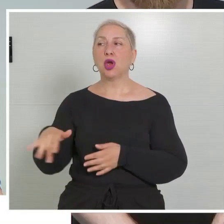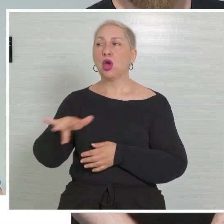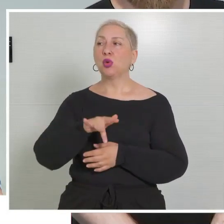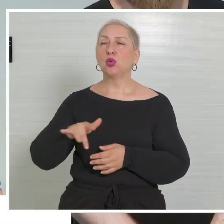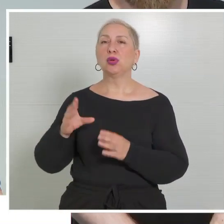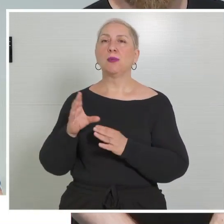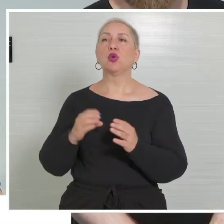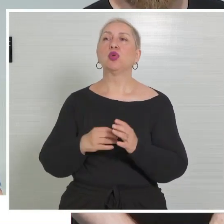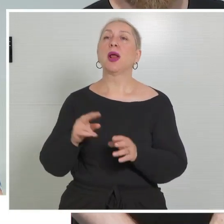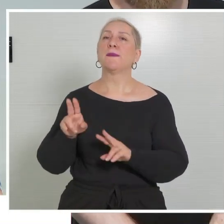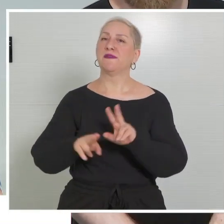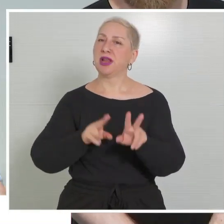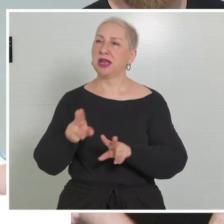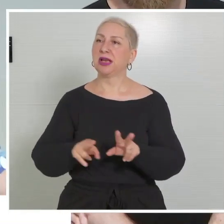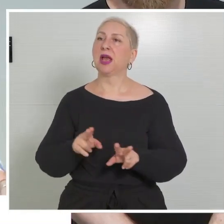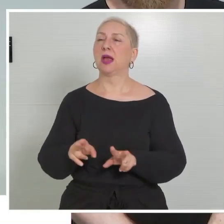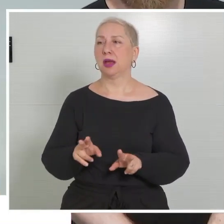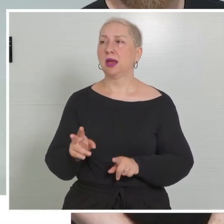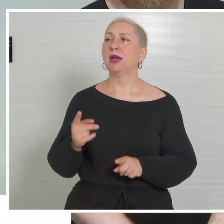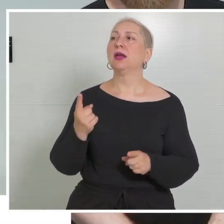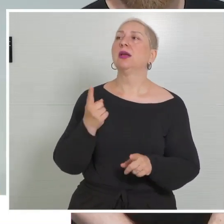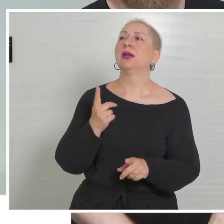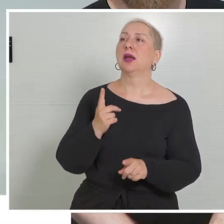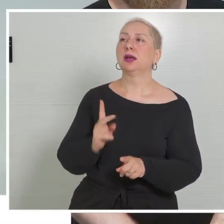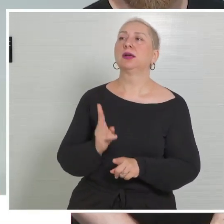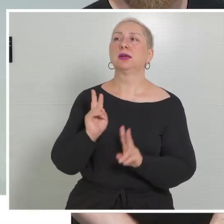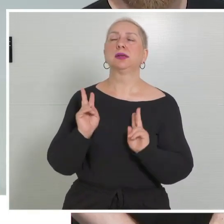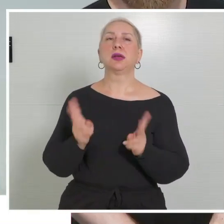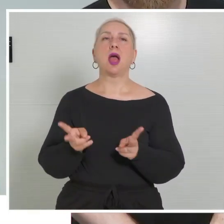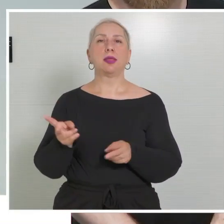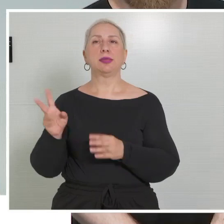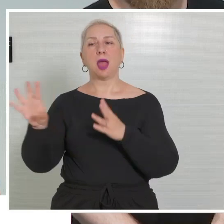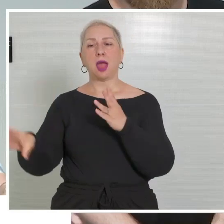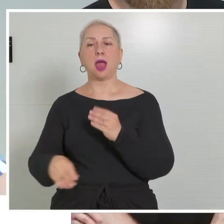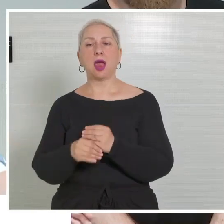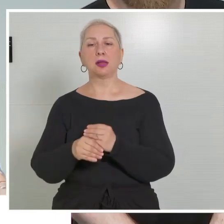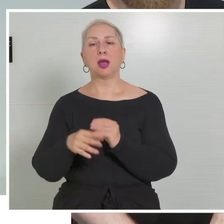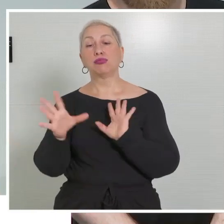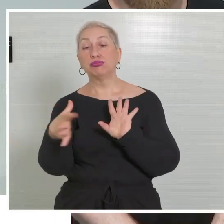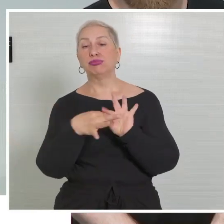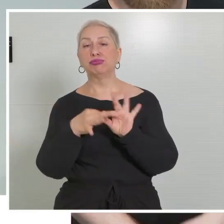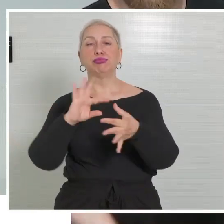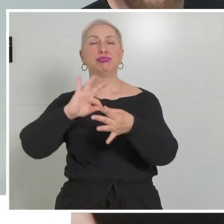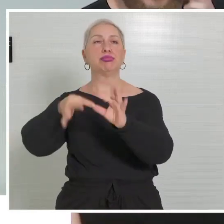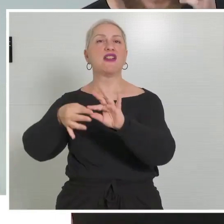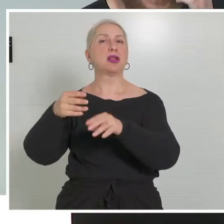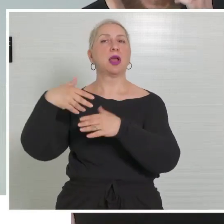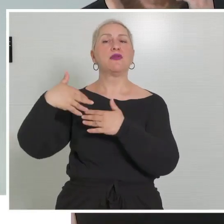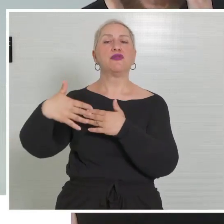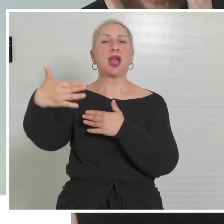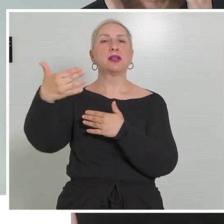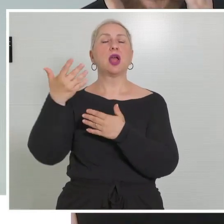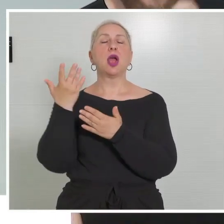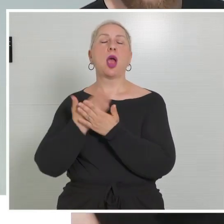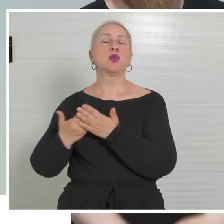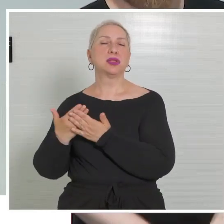Pflege auch absolviert habe und mir das auch anrechnen lassen kann auf weiterführende Pflegeausbildungen, wie beispielsweise die Pflegelehre,